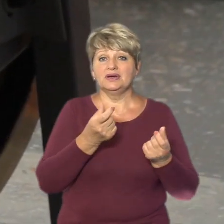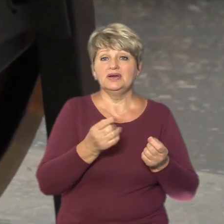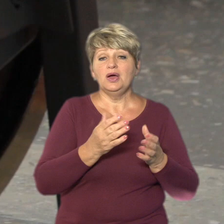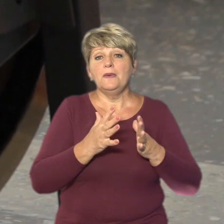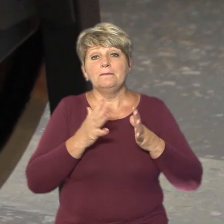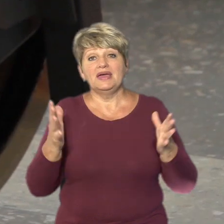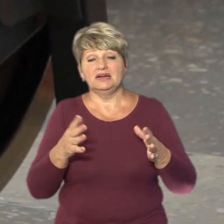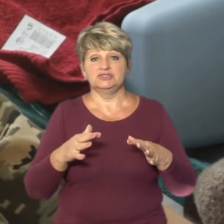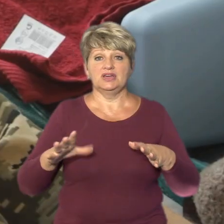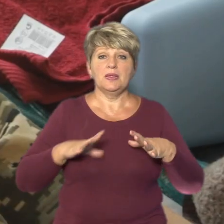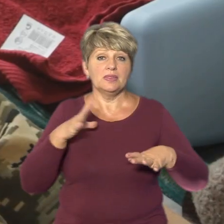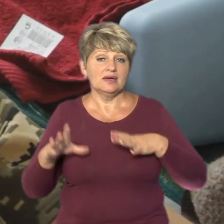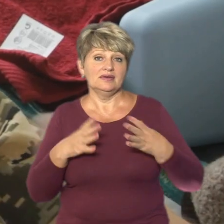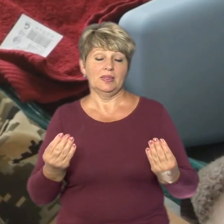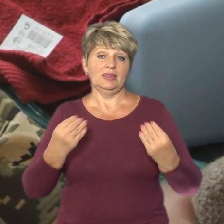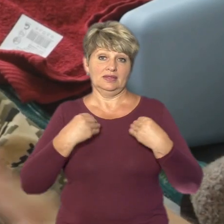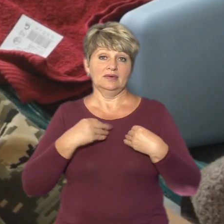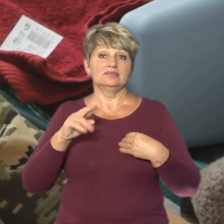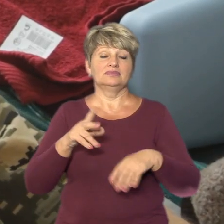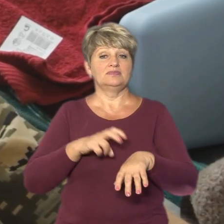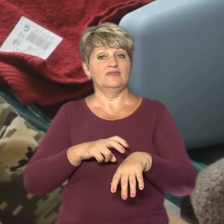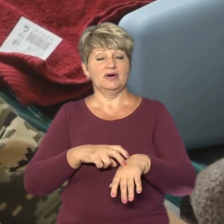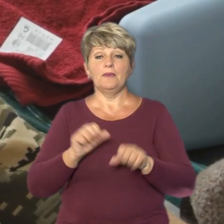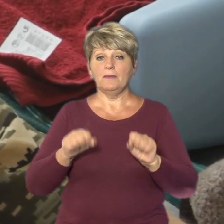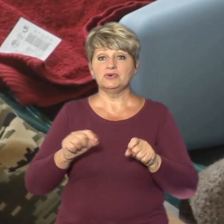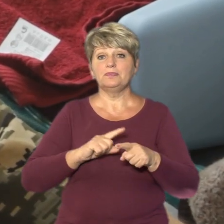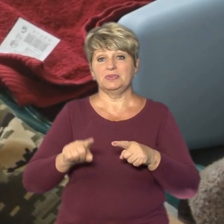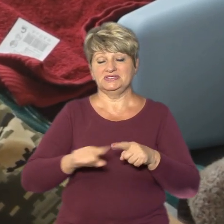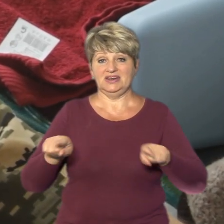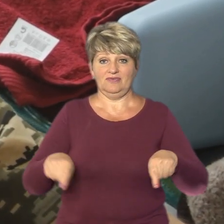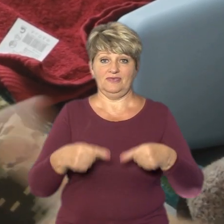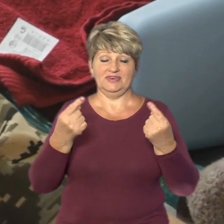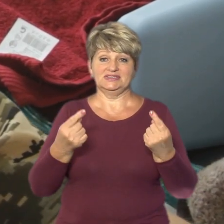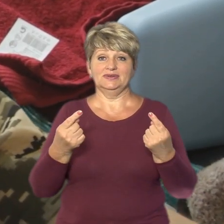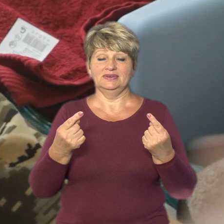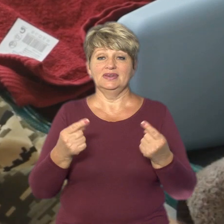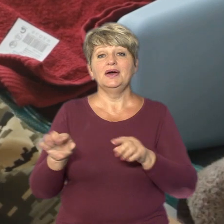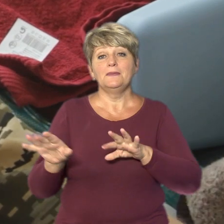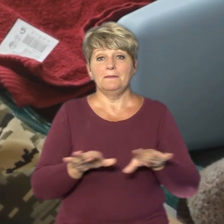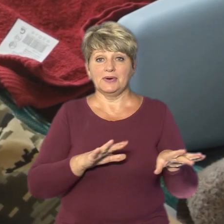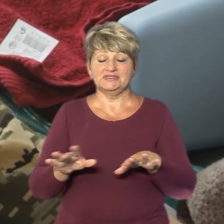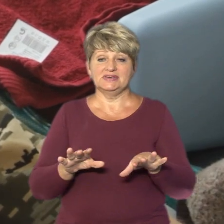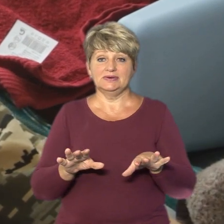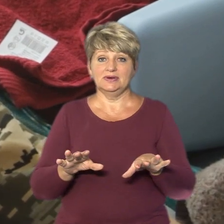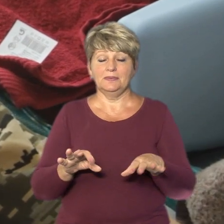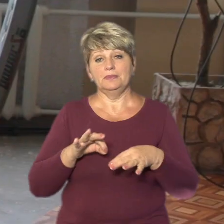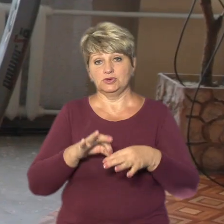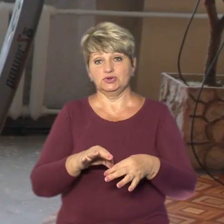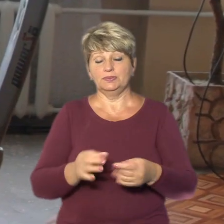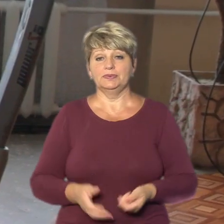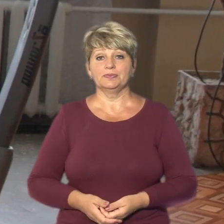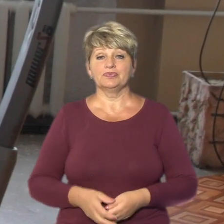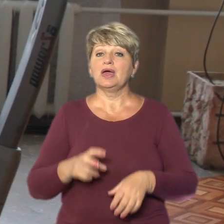би, реабілітолог надавав би і, можливо, і швидше процес восстановлення прийшов би.